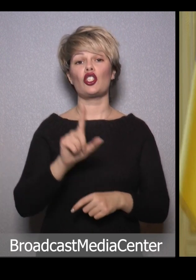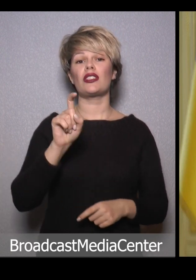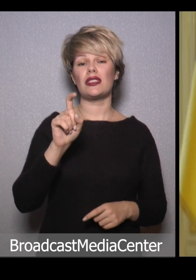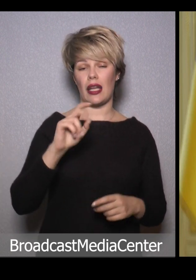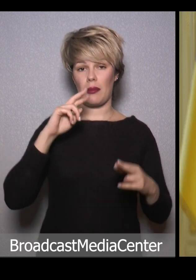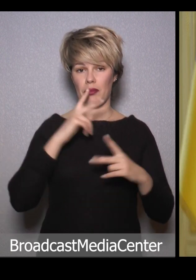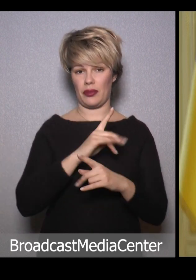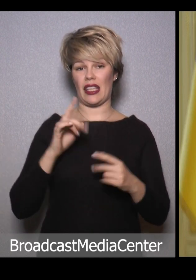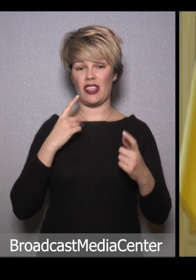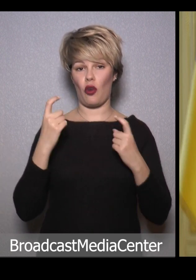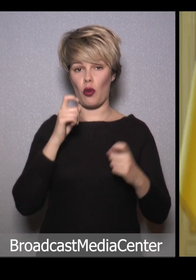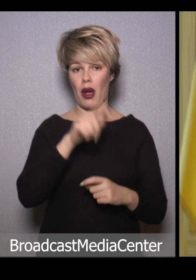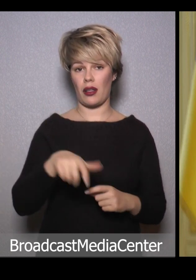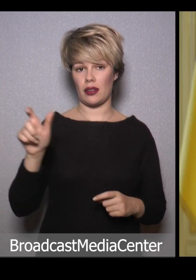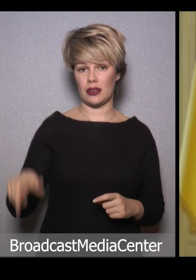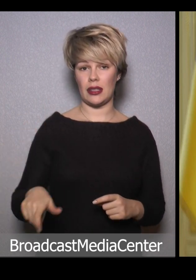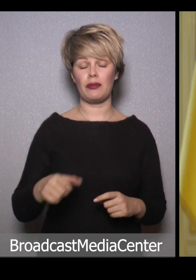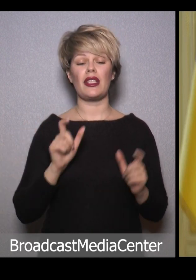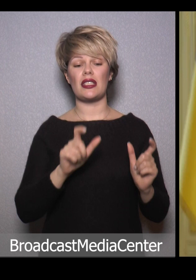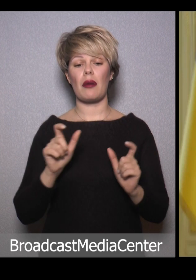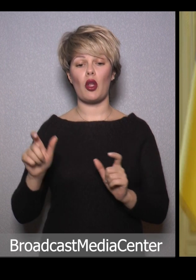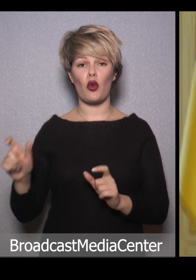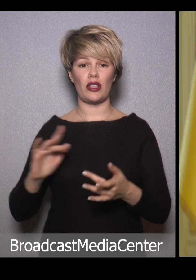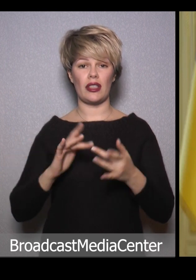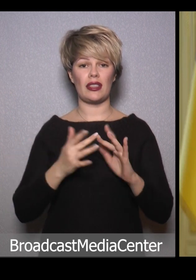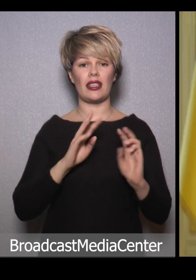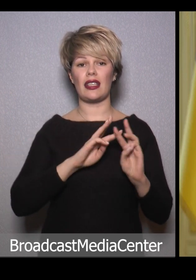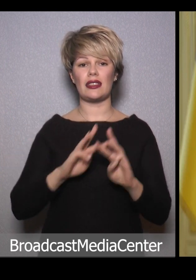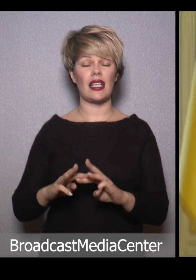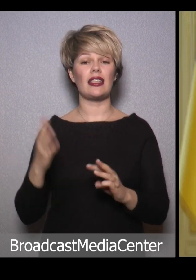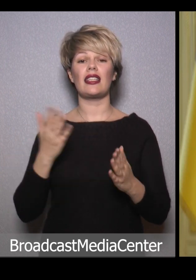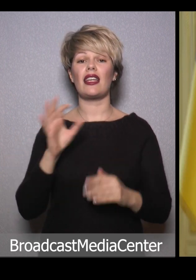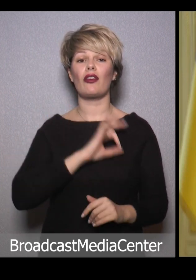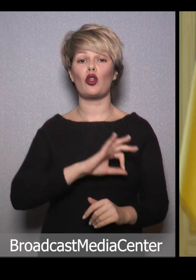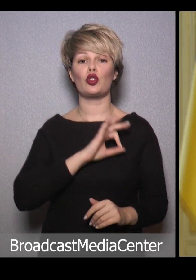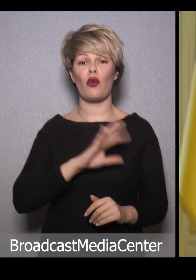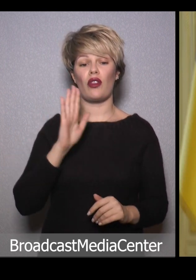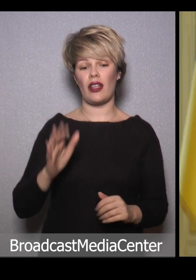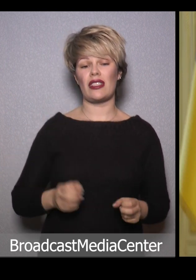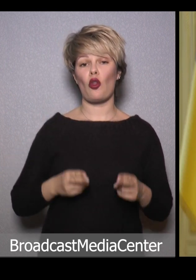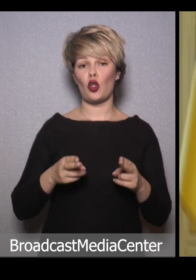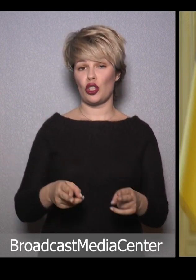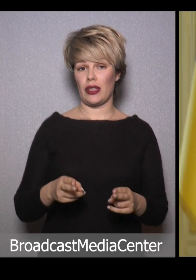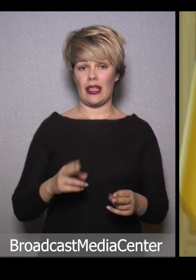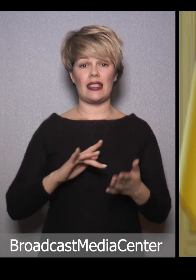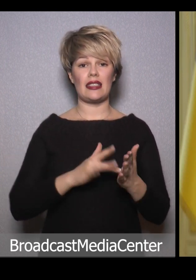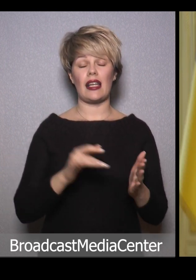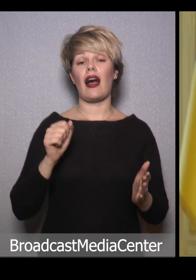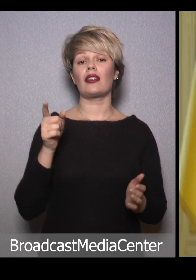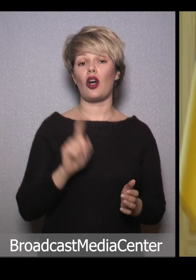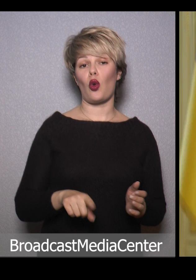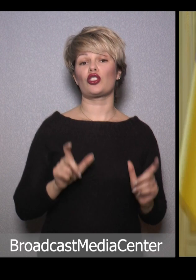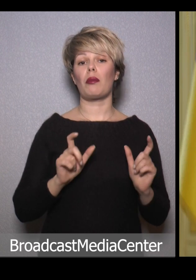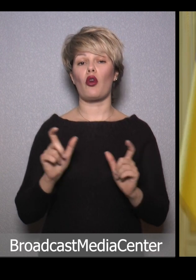дезінформаторів, заблокована низку інтернет-посилань, які використовували в злочинних цілях, а також